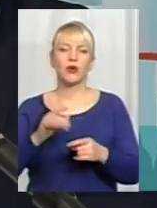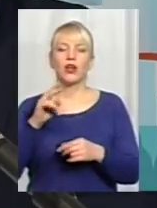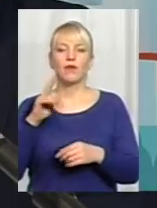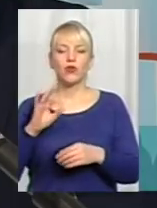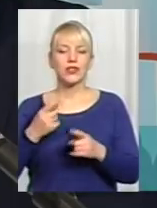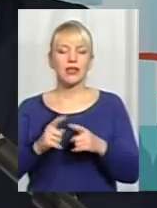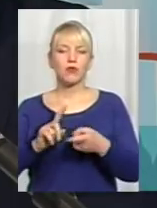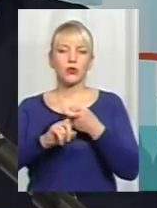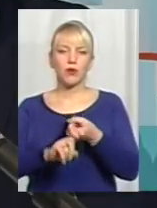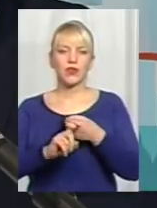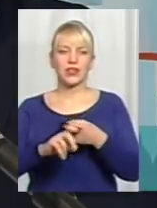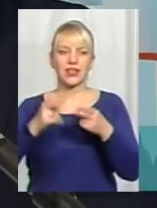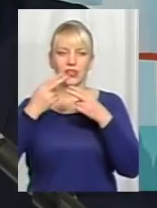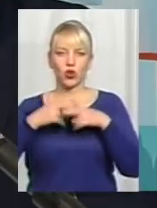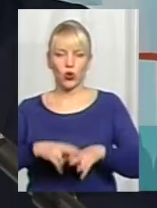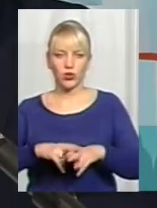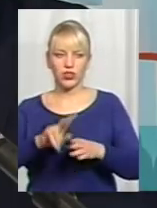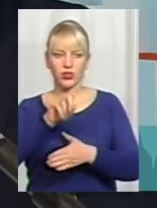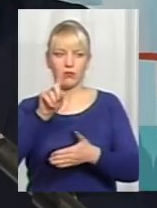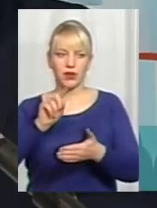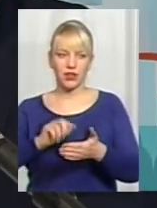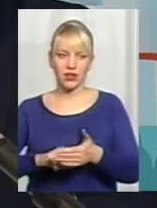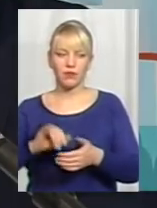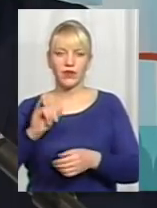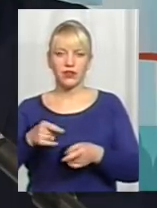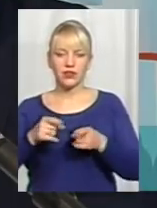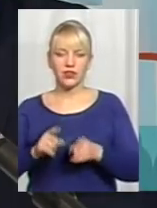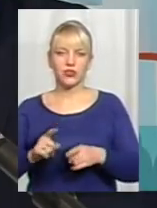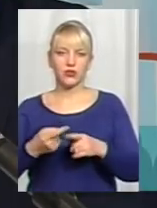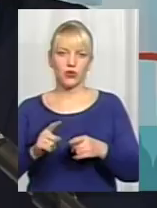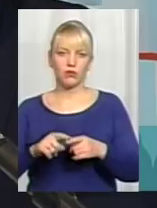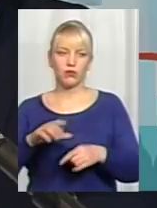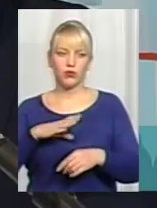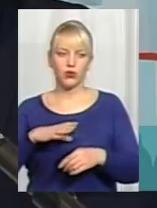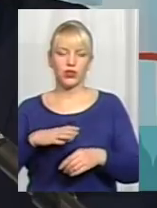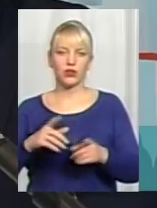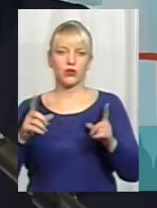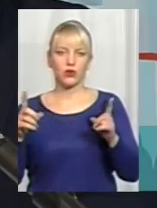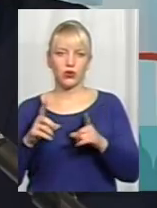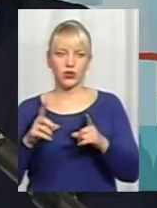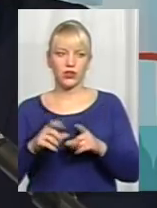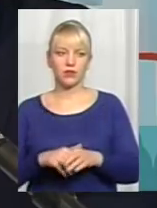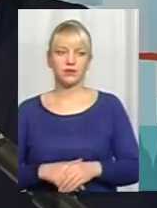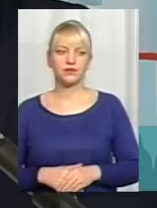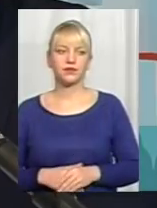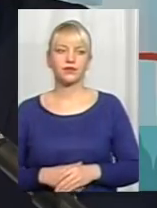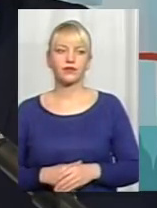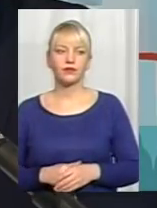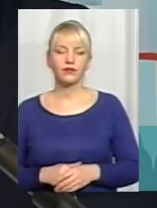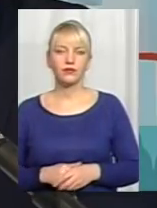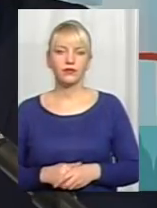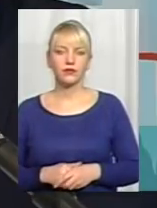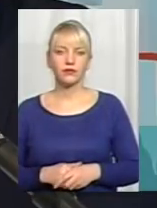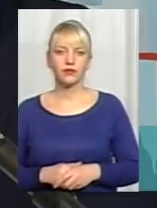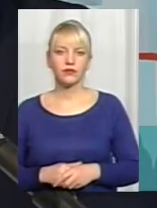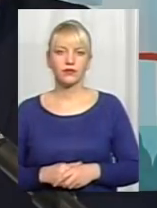вони з технологічним питанням, і дійсно вони були доволі короткі. Ну, всі ми,